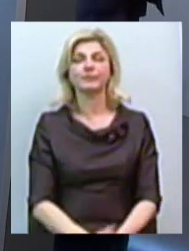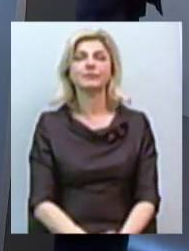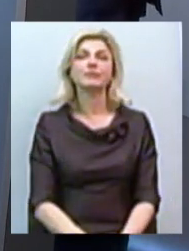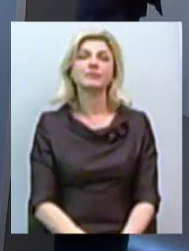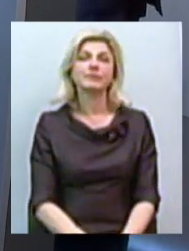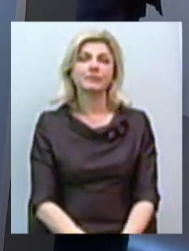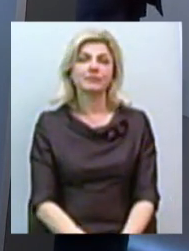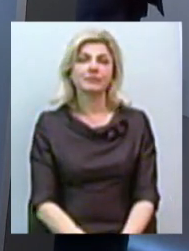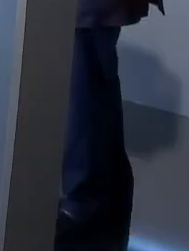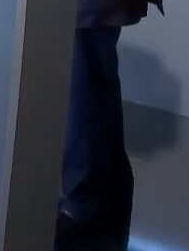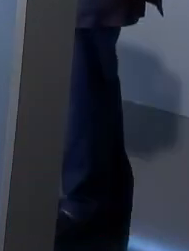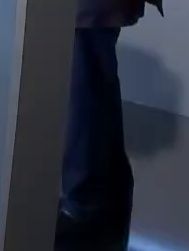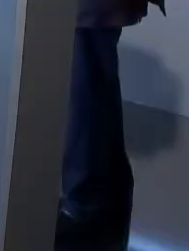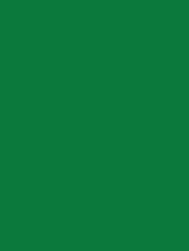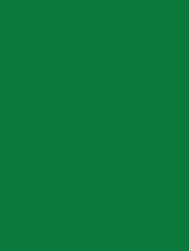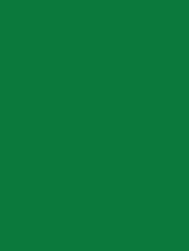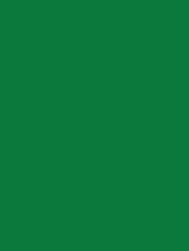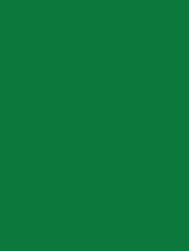підкаже вже наступний день. На все добре.